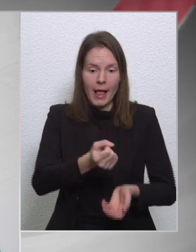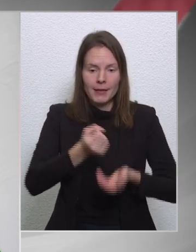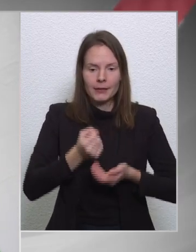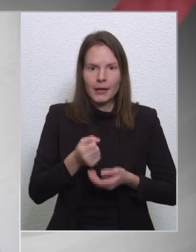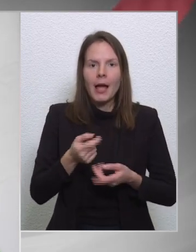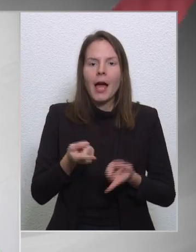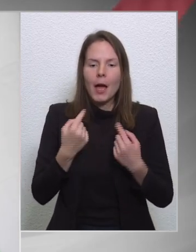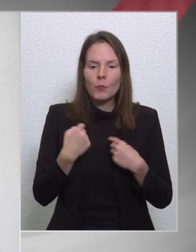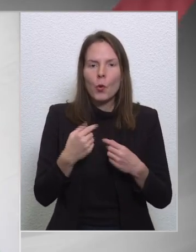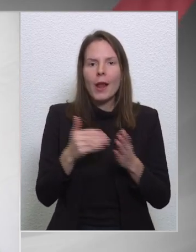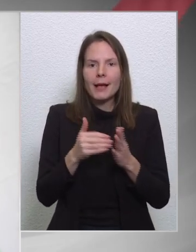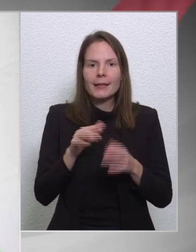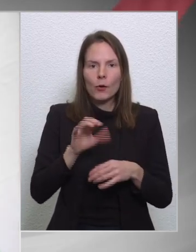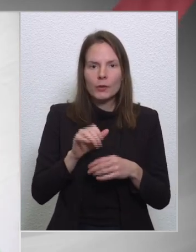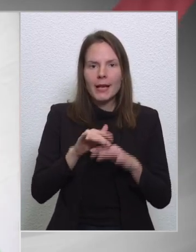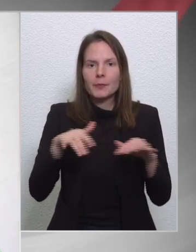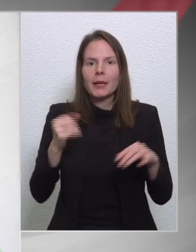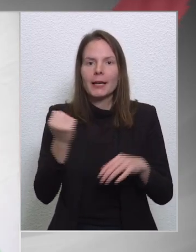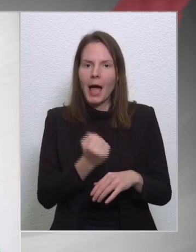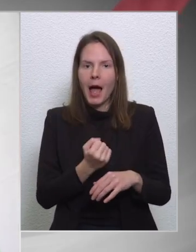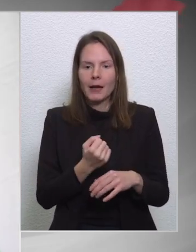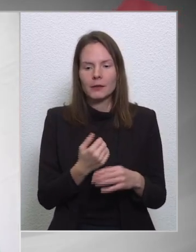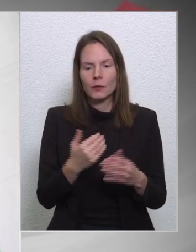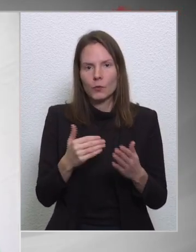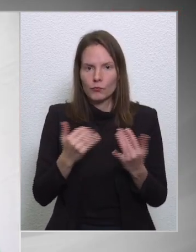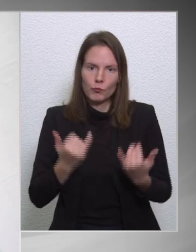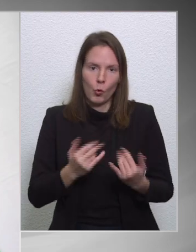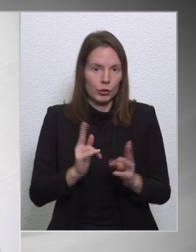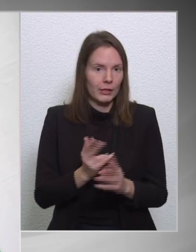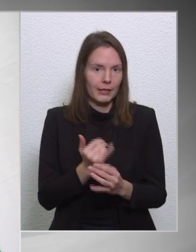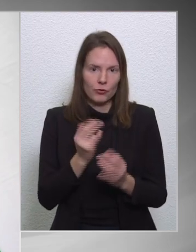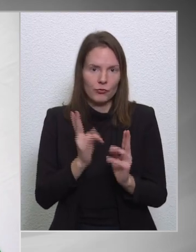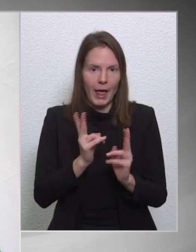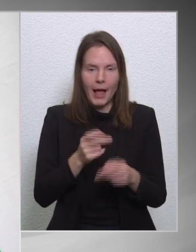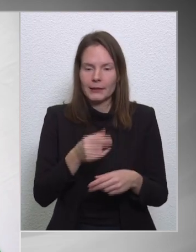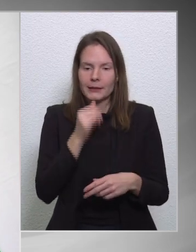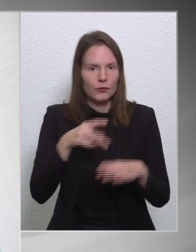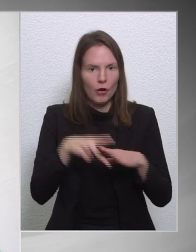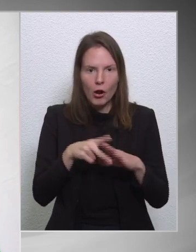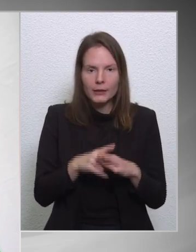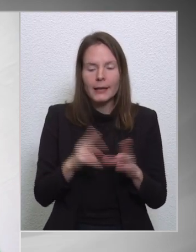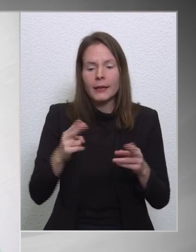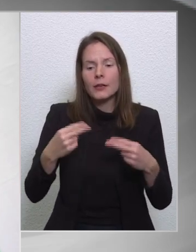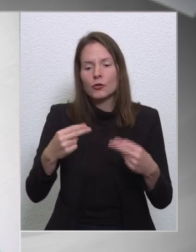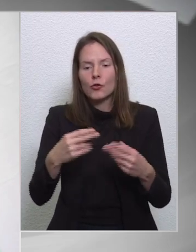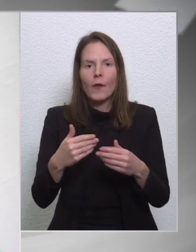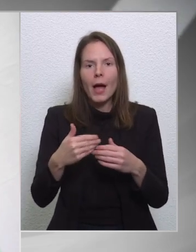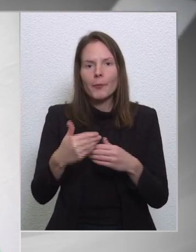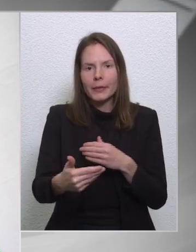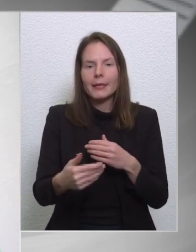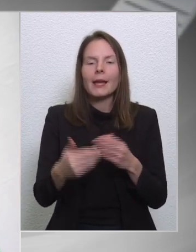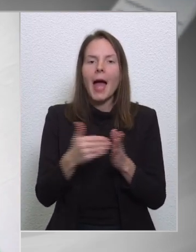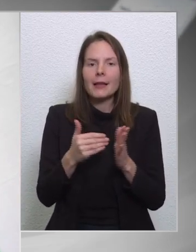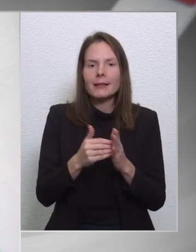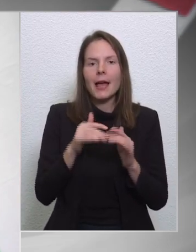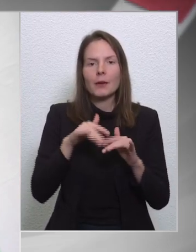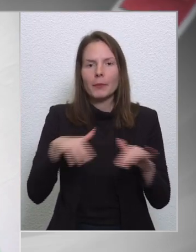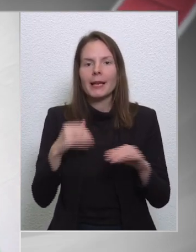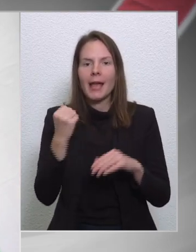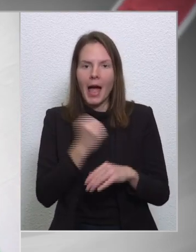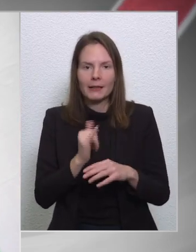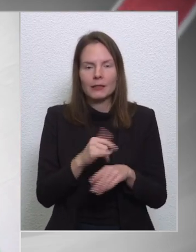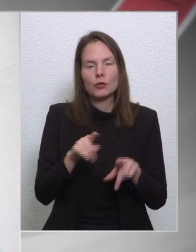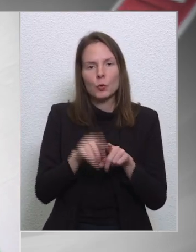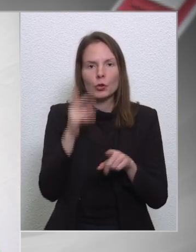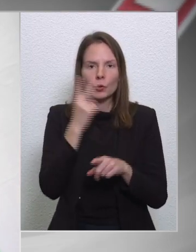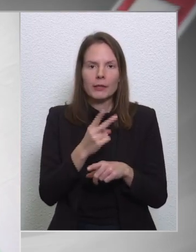milliárdnak már most sincsen semmilyen akadálya, és további 1000 milliárd is úgy tűnik, legábbis most az errere felfogadásával, és majd a